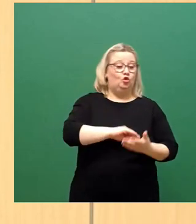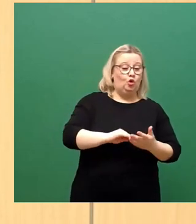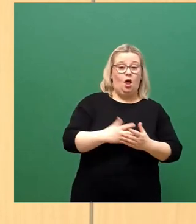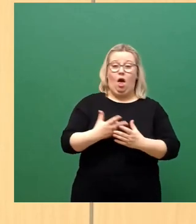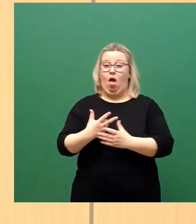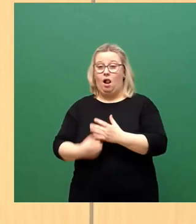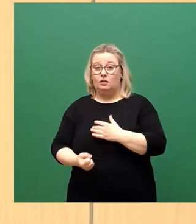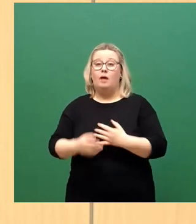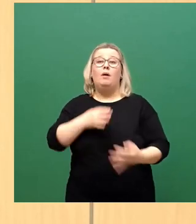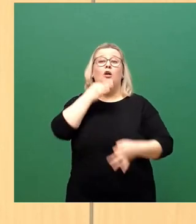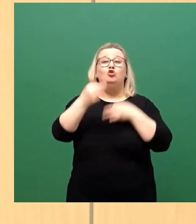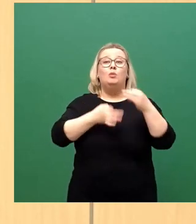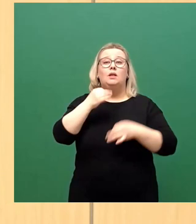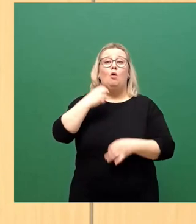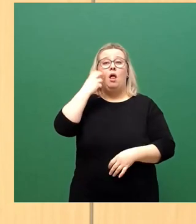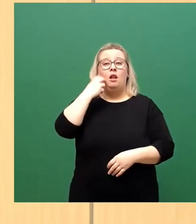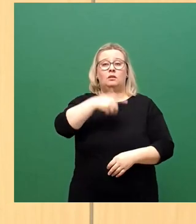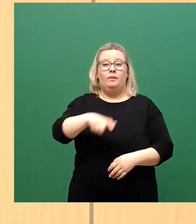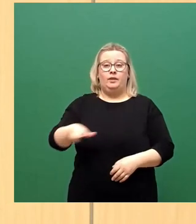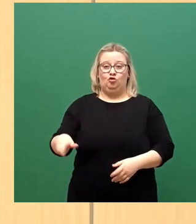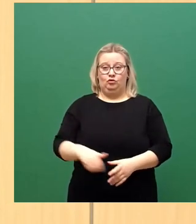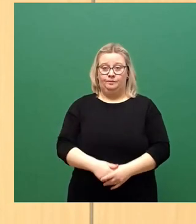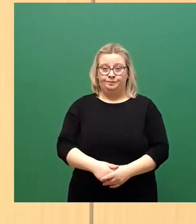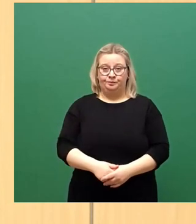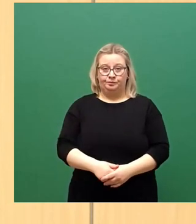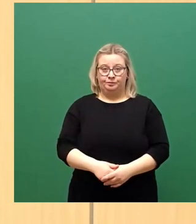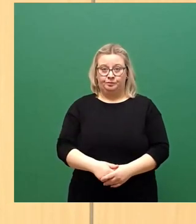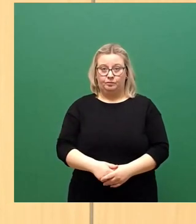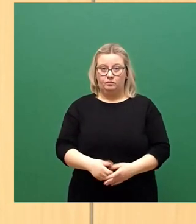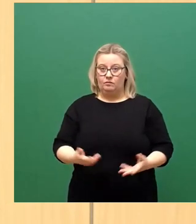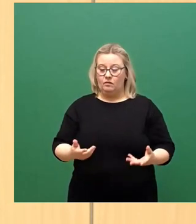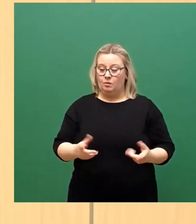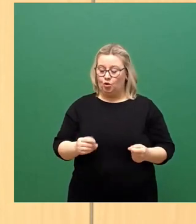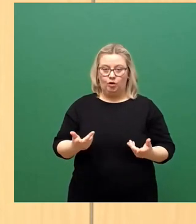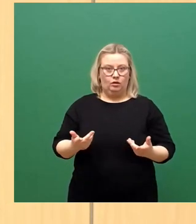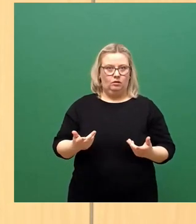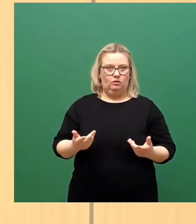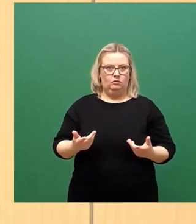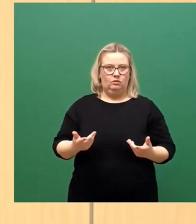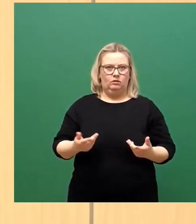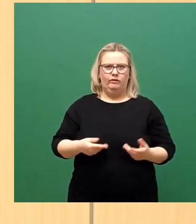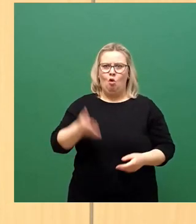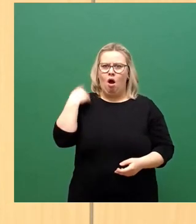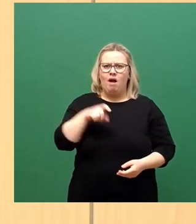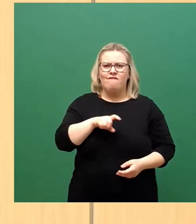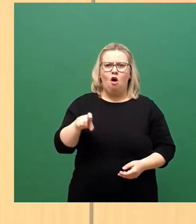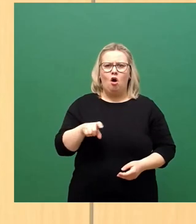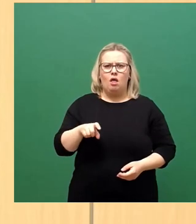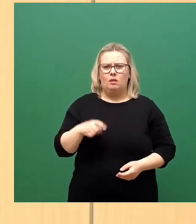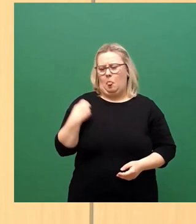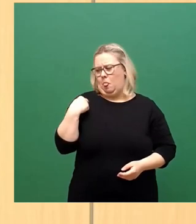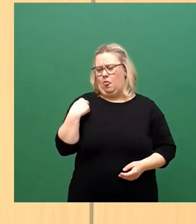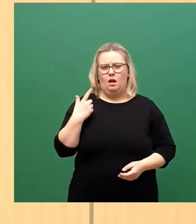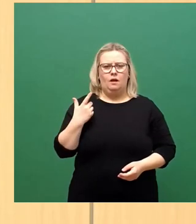besonders auch alte Menschen. Wie unwürdig war es, wie vor wenigen Wochen noch, als